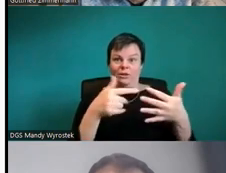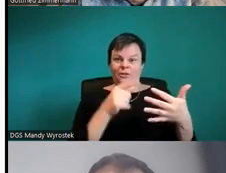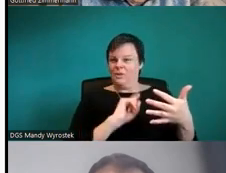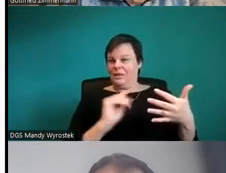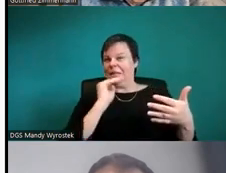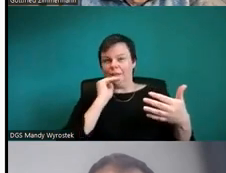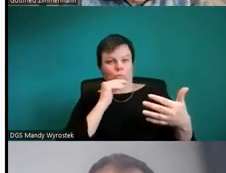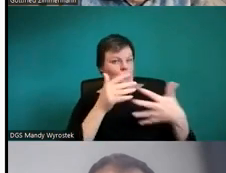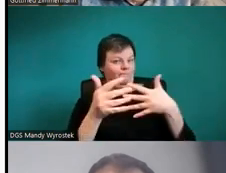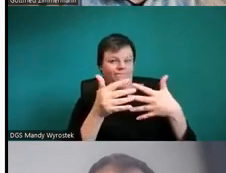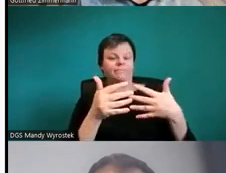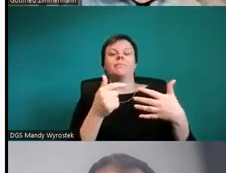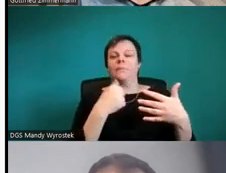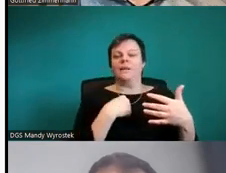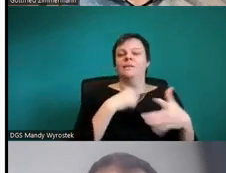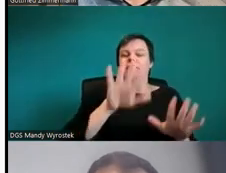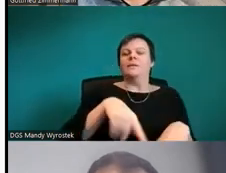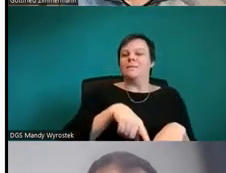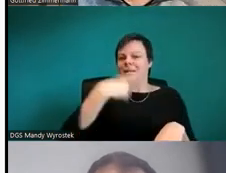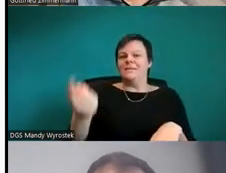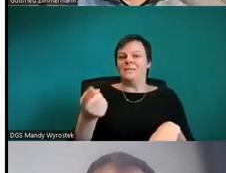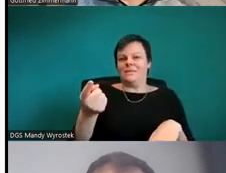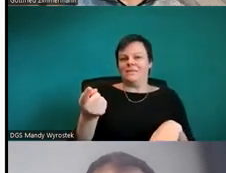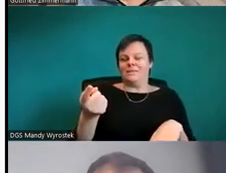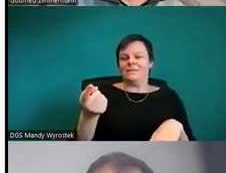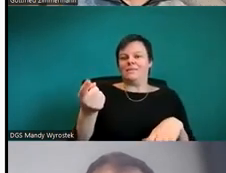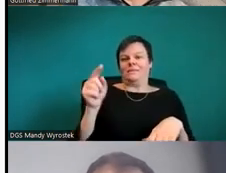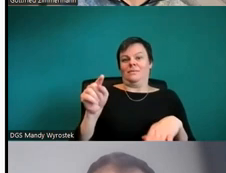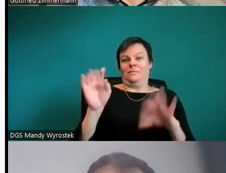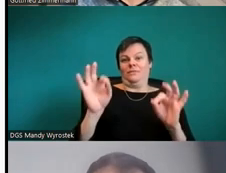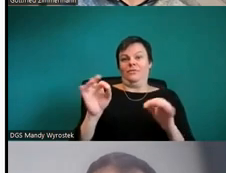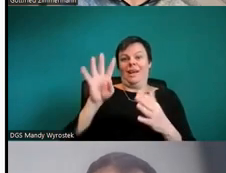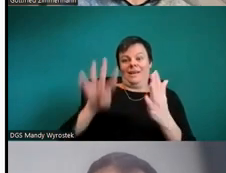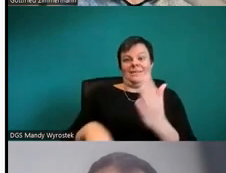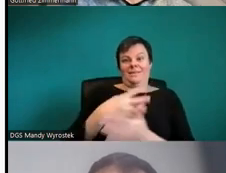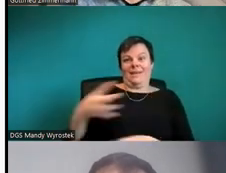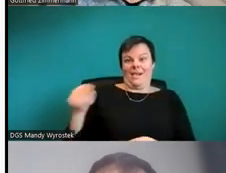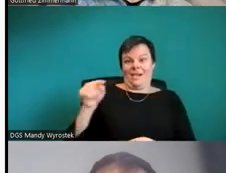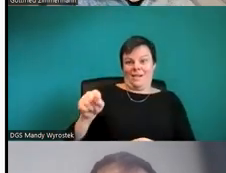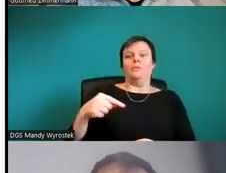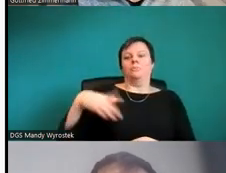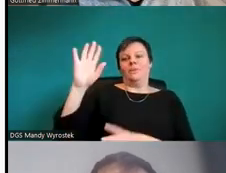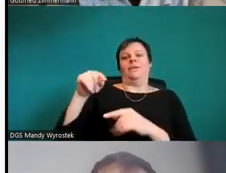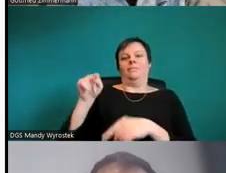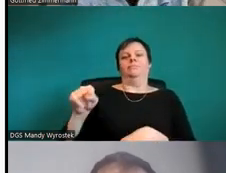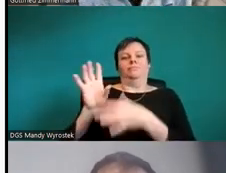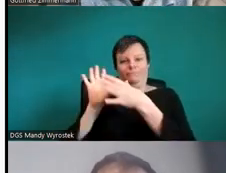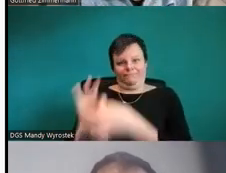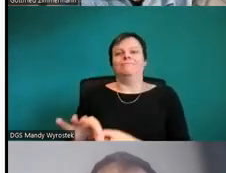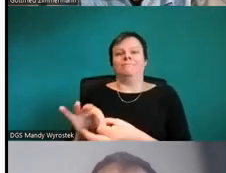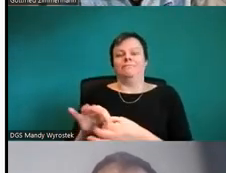nächsten Webinar nächste Woche, wenn es um Excel geht, noch mal mehr darauf eingehen, auf Diagramme, die aus Excel heraus